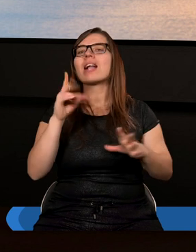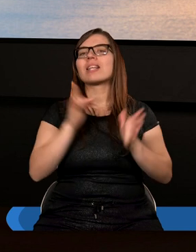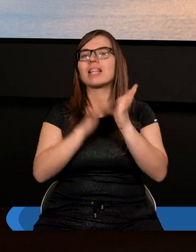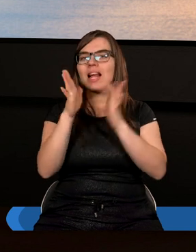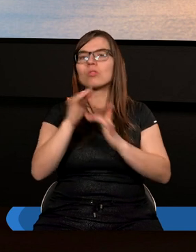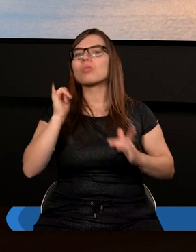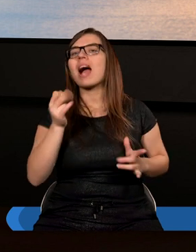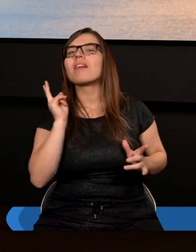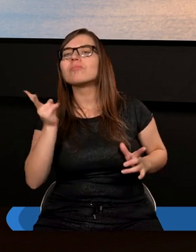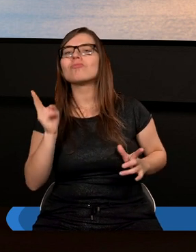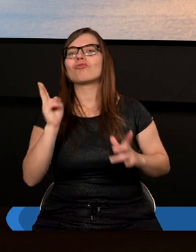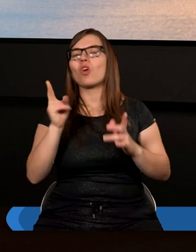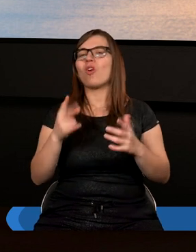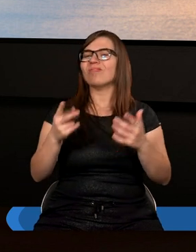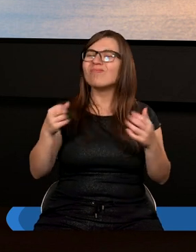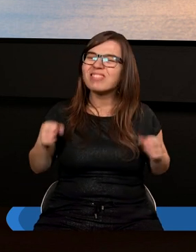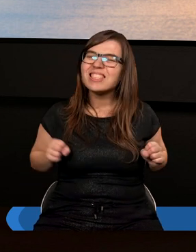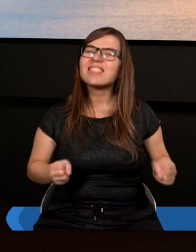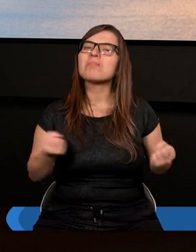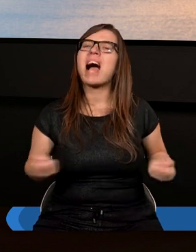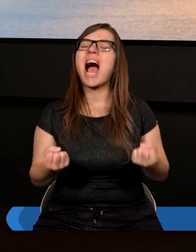Jezusa jako kogoś, kto zmagał się